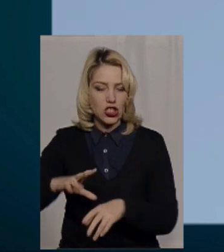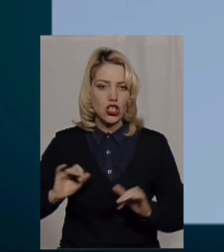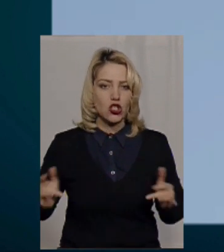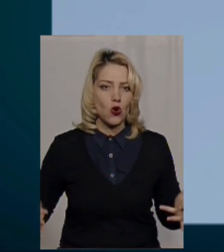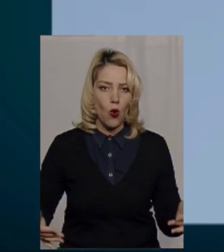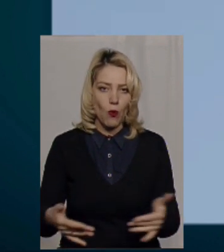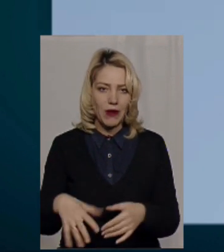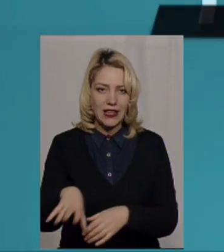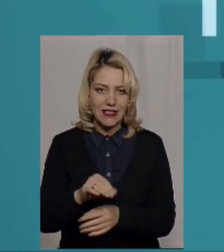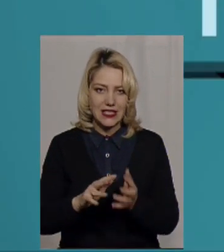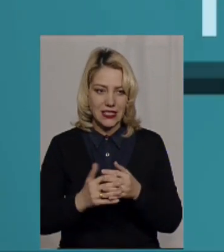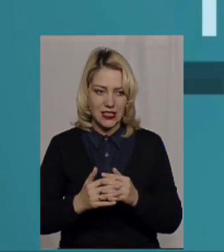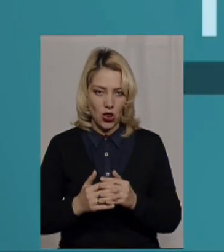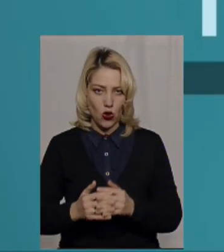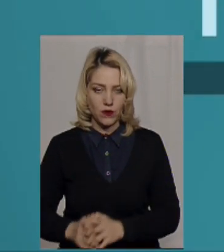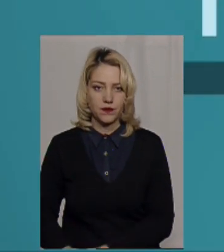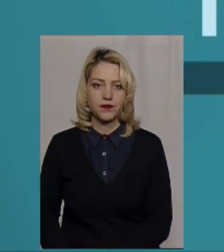об'єкти інфраструктури.